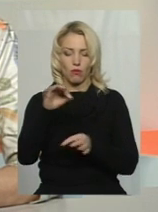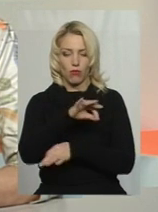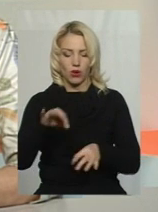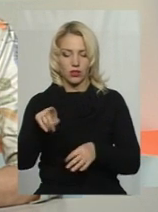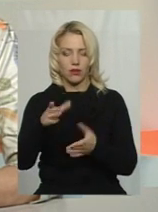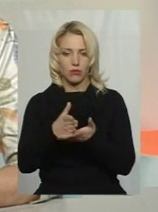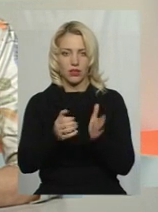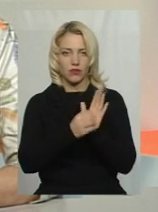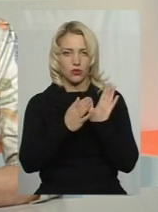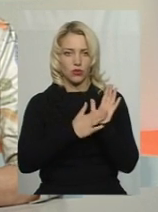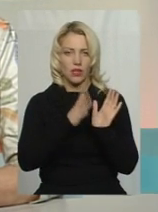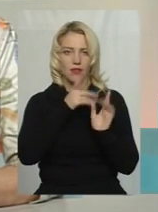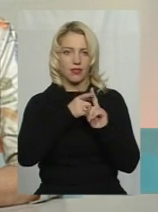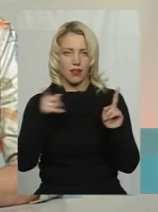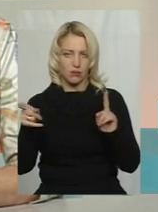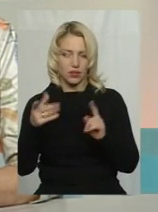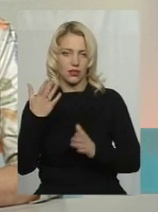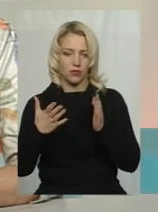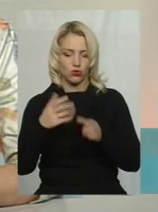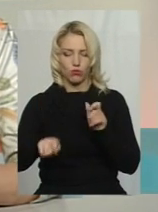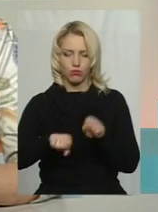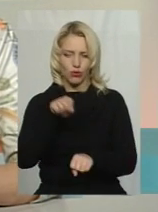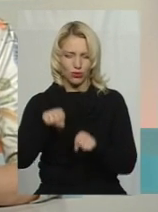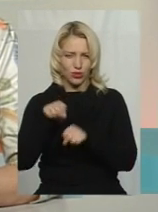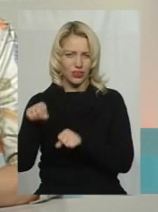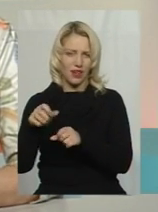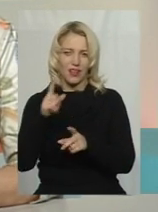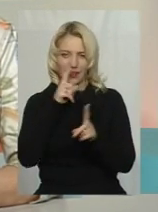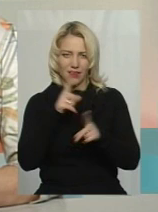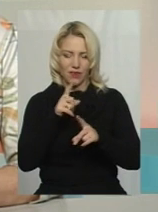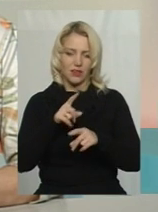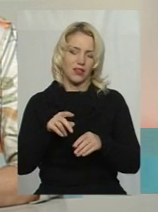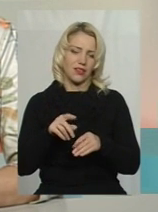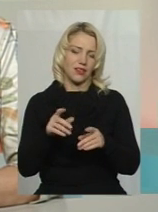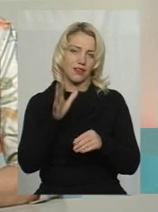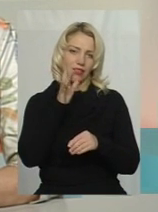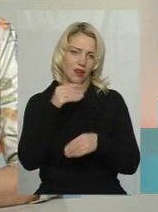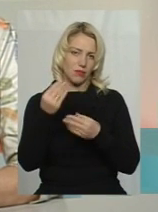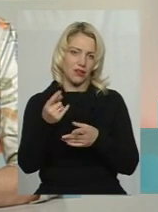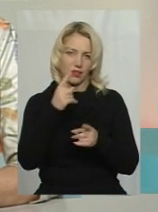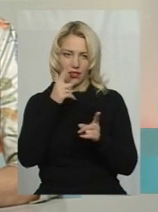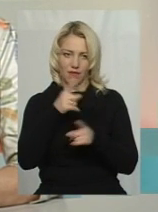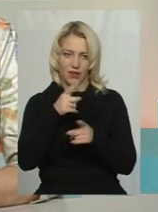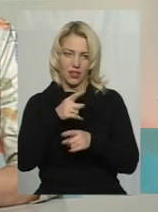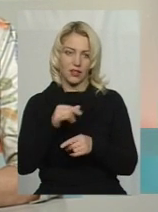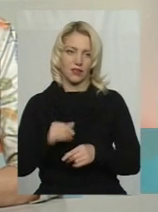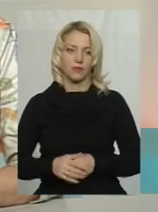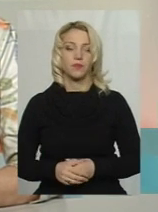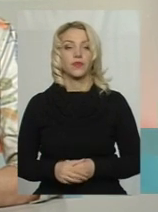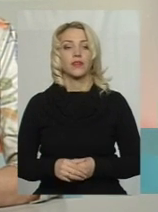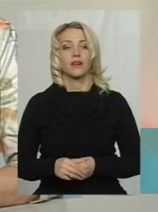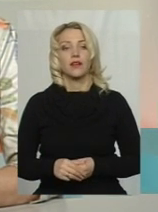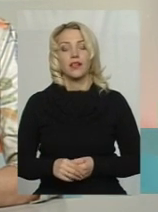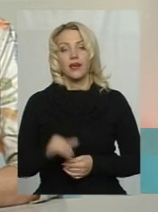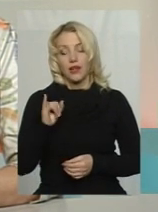і встановлюється термін. Якщо порушення невеликі, термін встановлюється невеликий, і підрядна